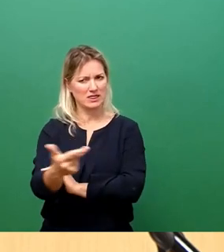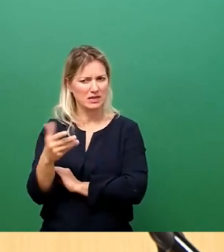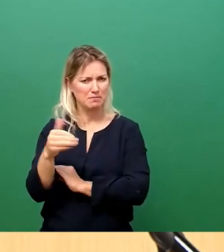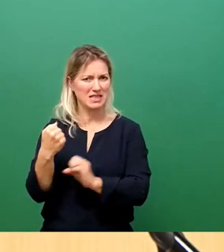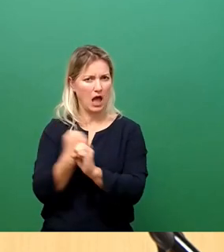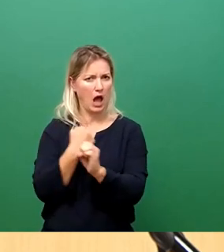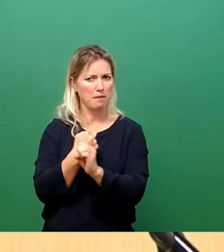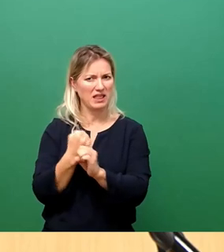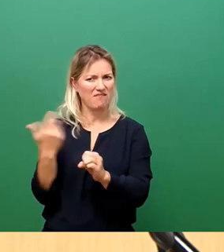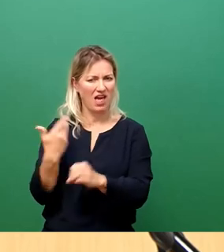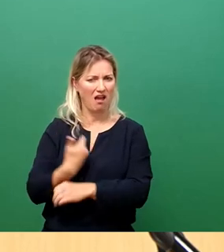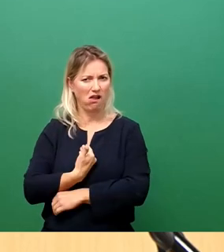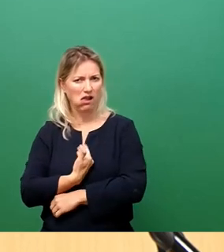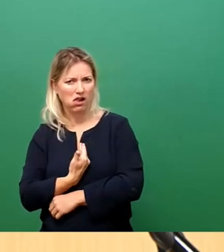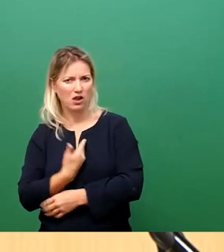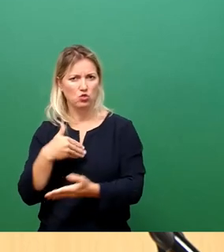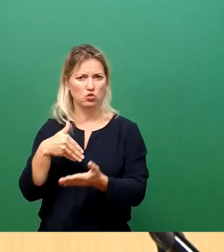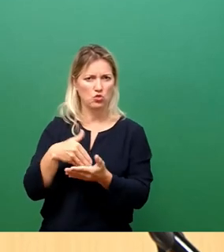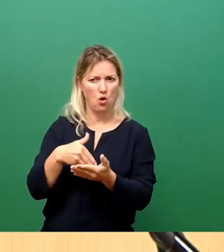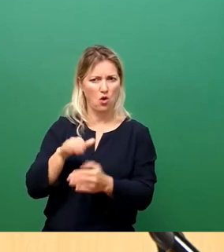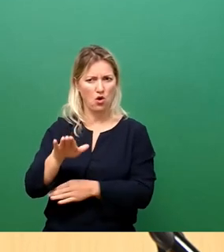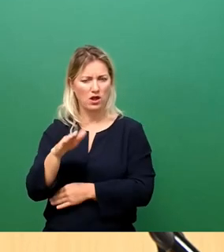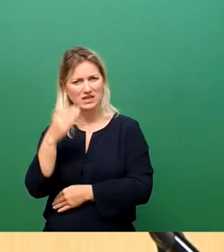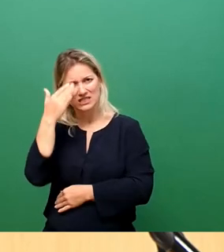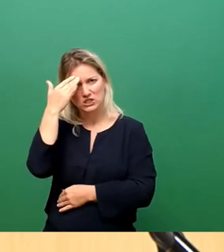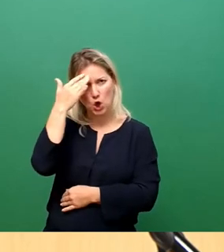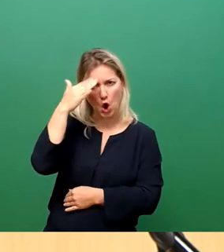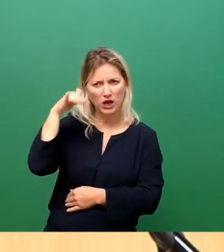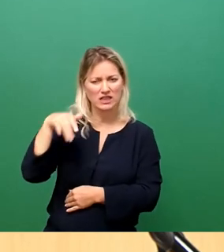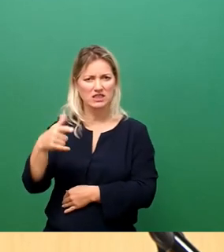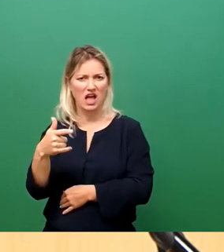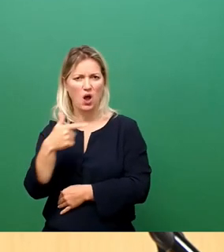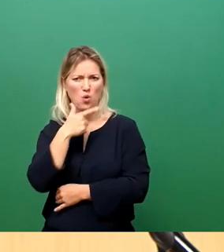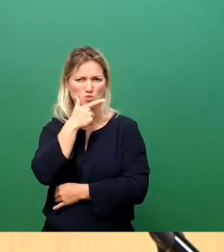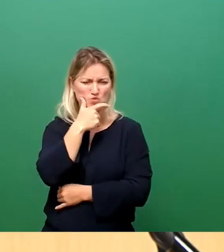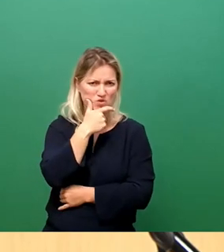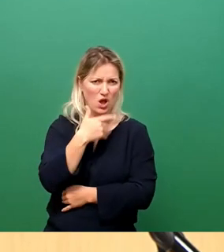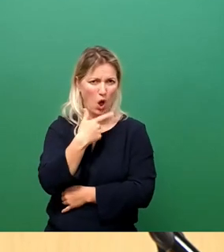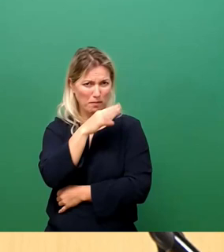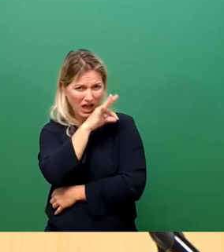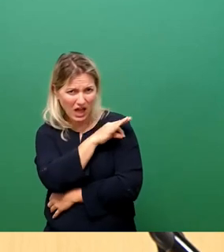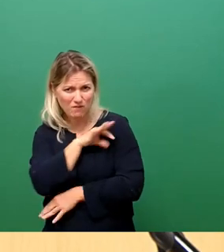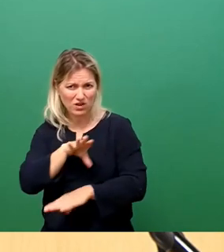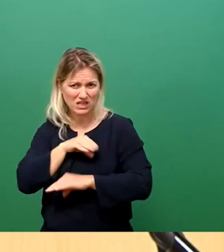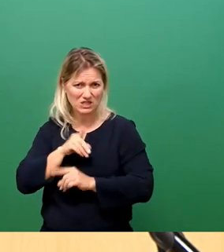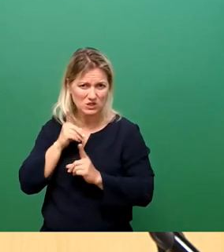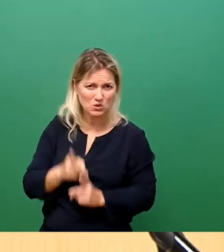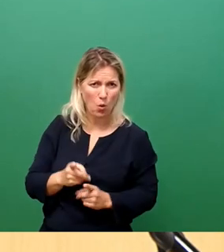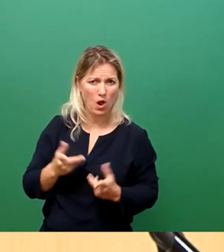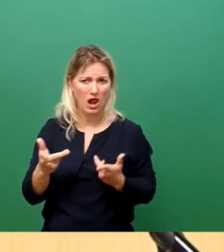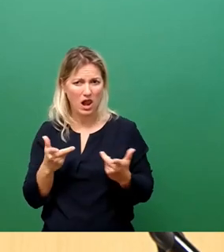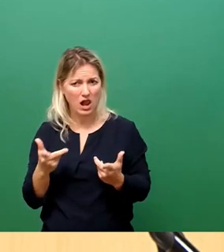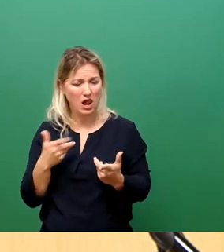zögern, die Sorgen haben und die Bedenken hatten, sich eine Impfung geben zu lassen, nochmal gezielt